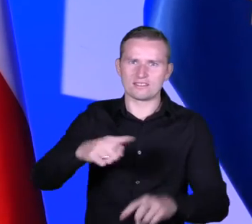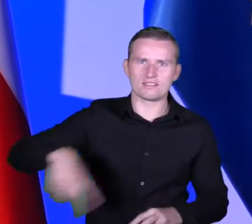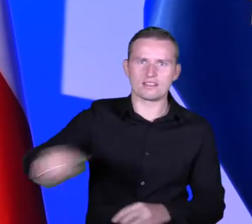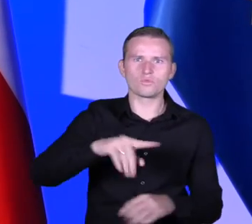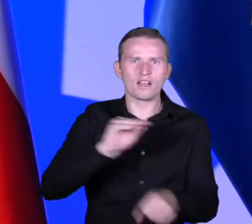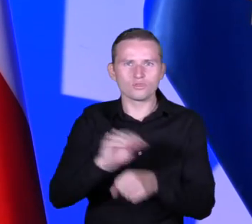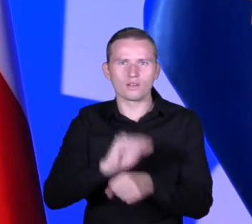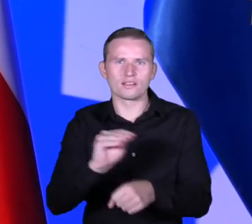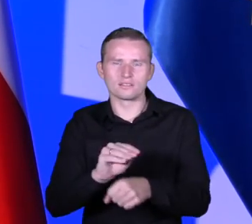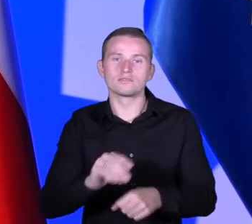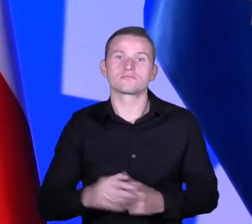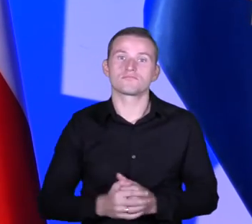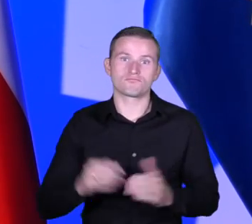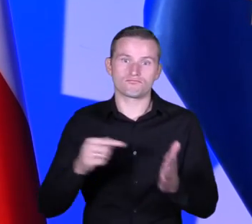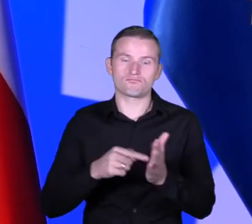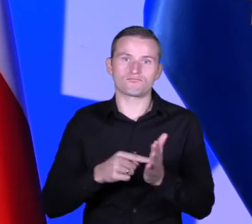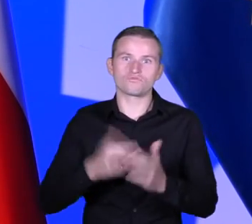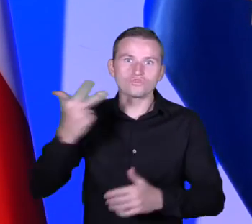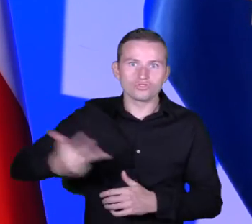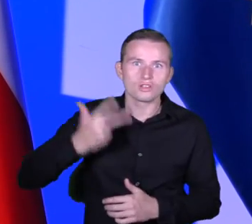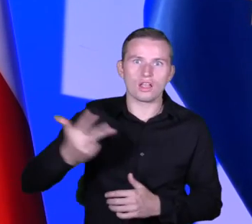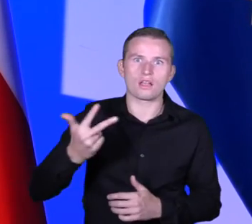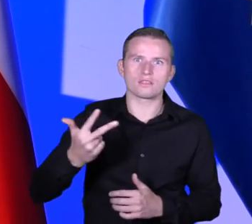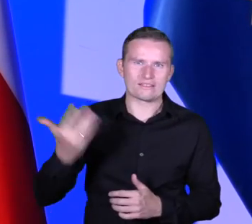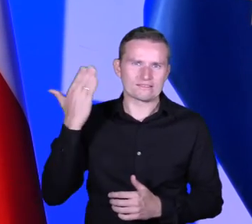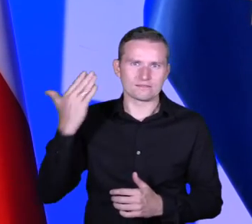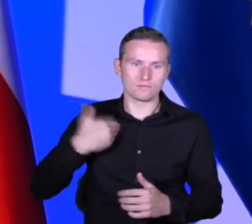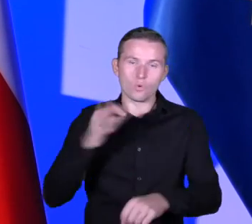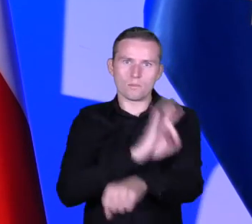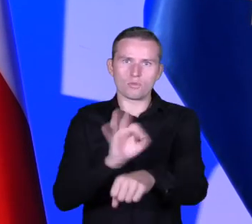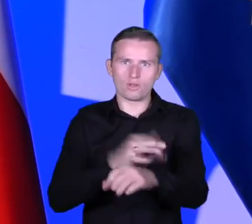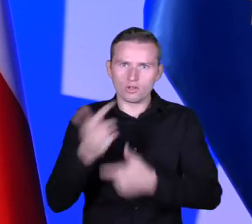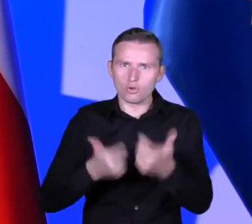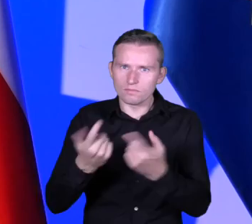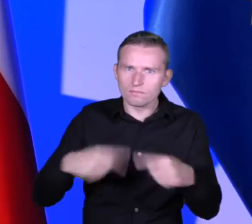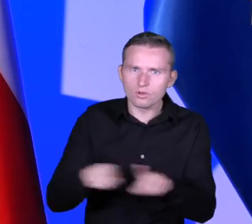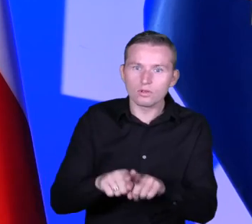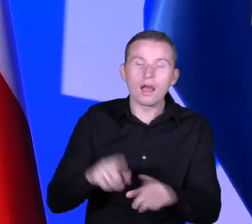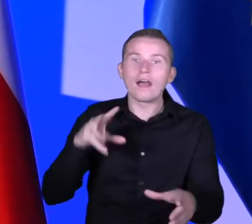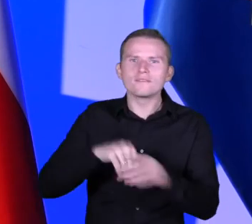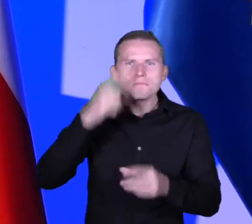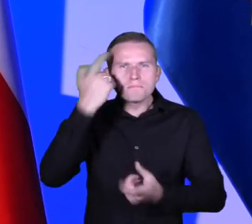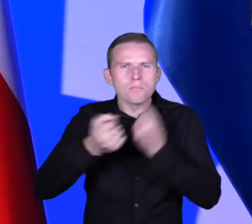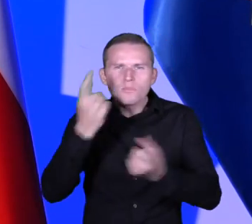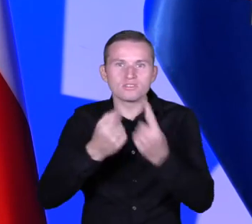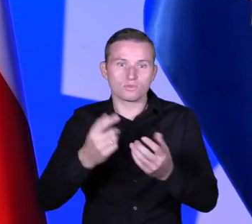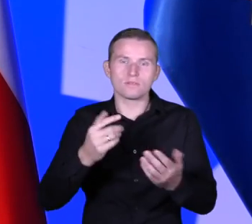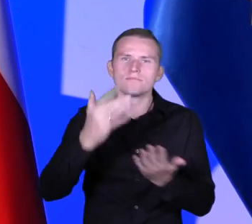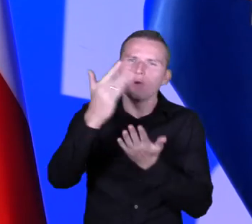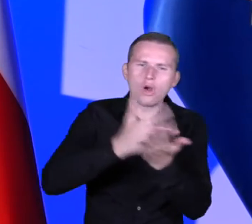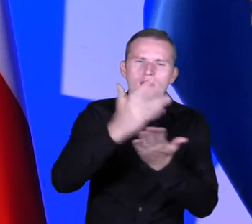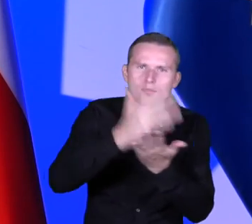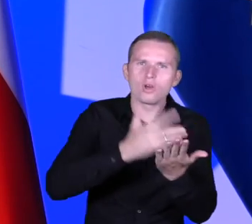przez Małgorzatę Stodulną, który przez te trzy lata ostatnio ten projekt prowadził. Wymyślając ten projekt na nowo, wielokrotnie z uwagi na